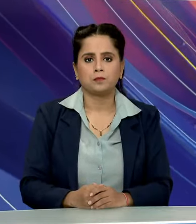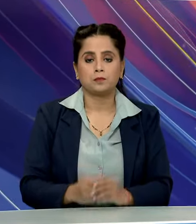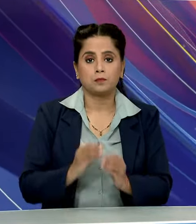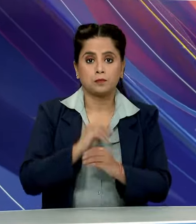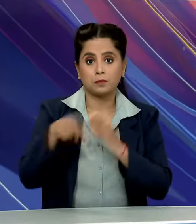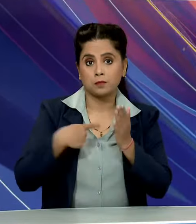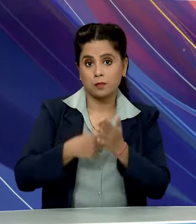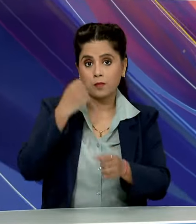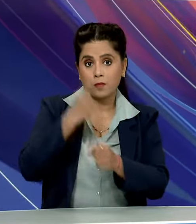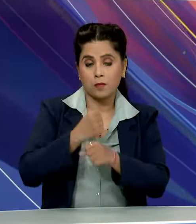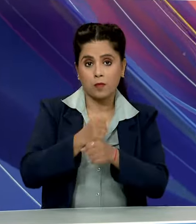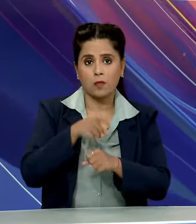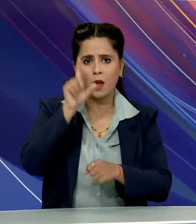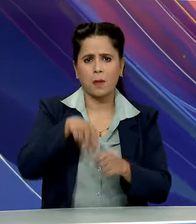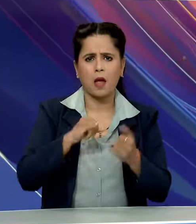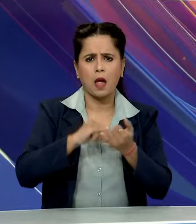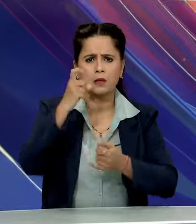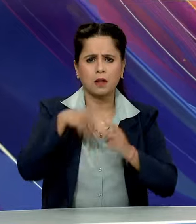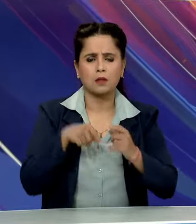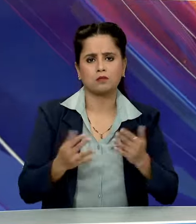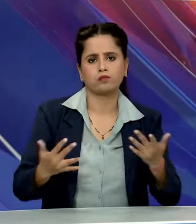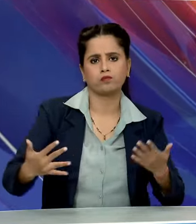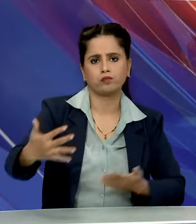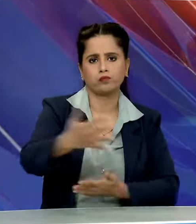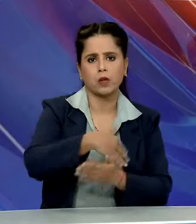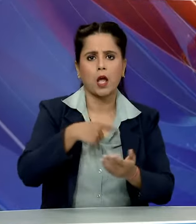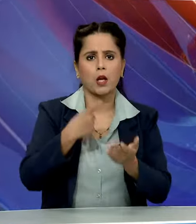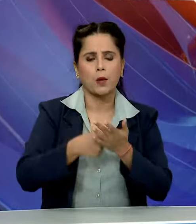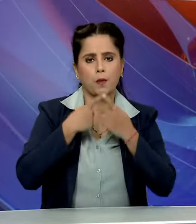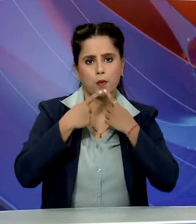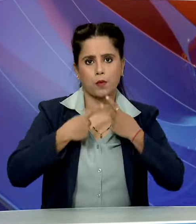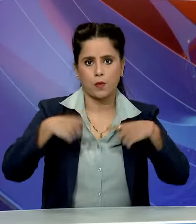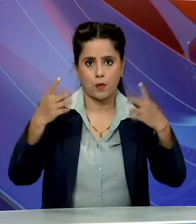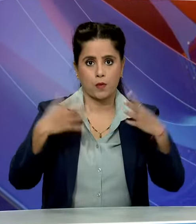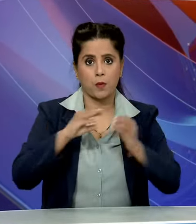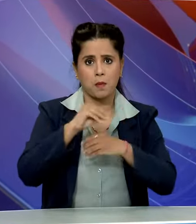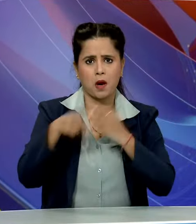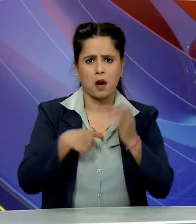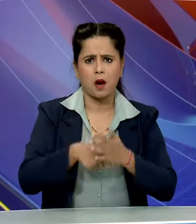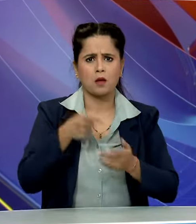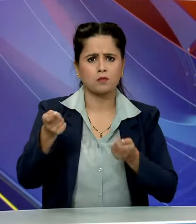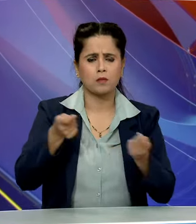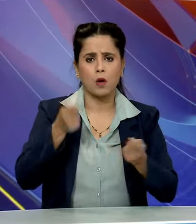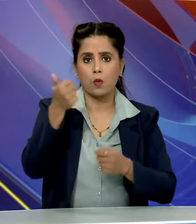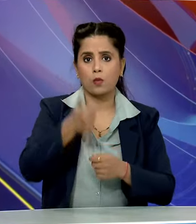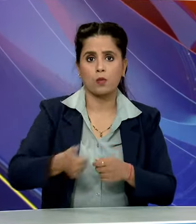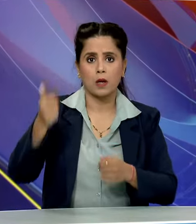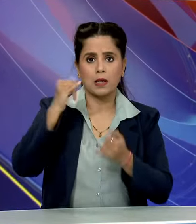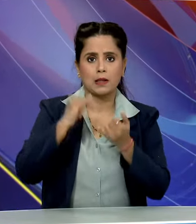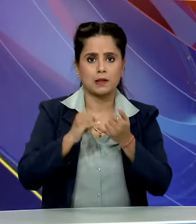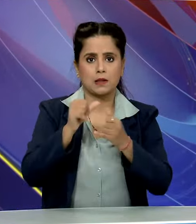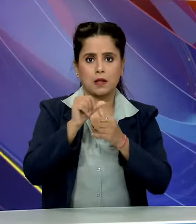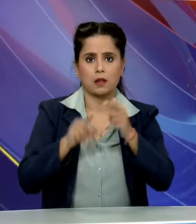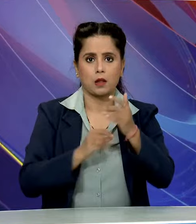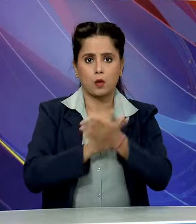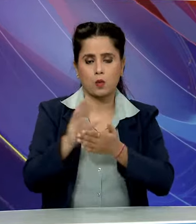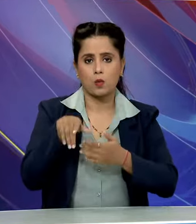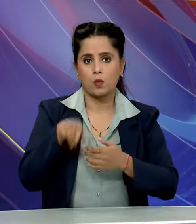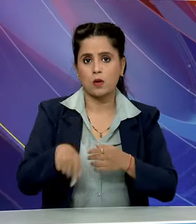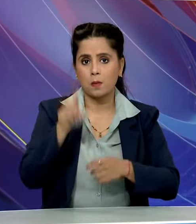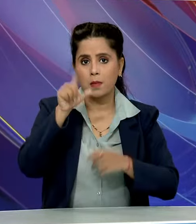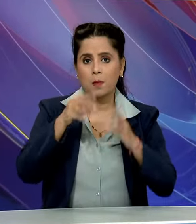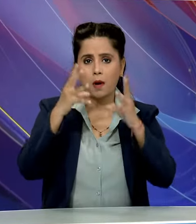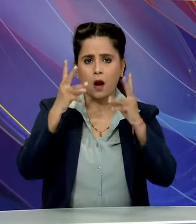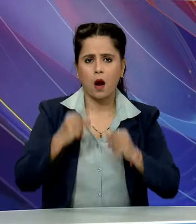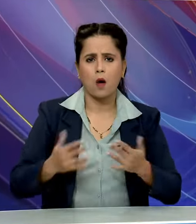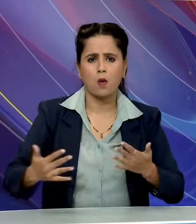बिहार सरकार ने जातीगत जनगर्ना की रिपोर्ट अब जारी करती है बिहार प्रिशासन के अधिकारी संटोश मल ने जनगर्ना के